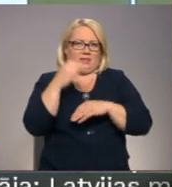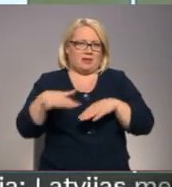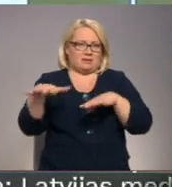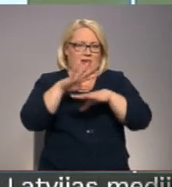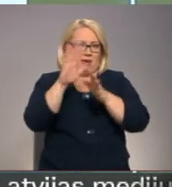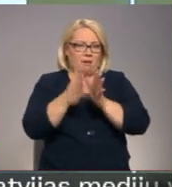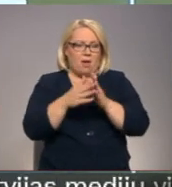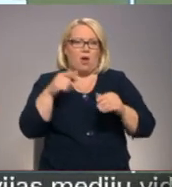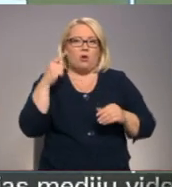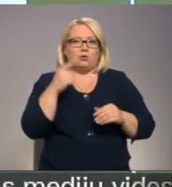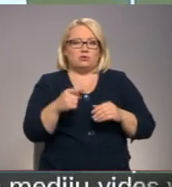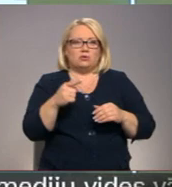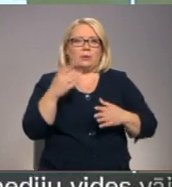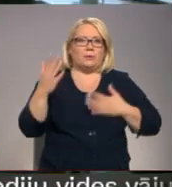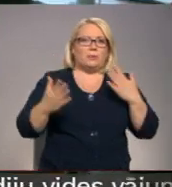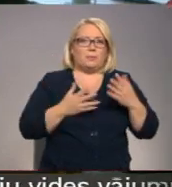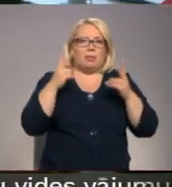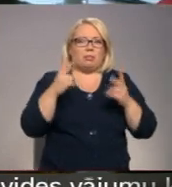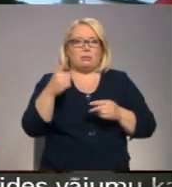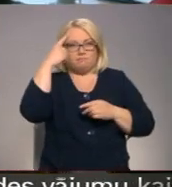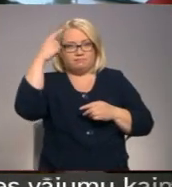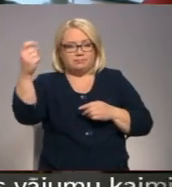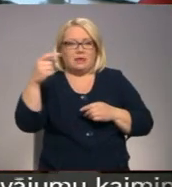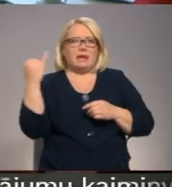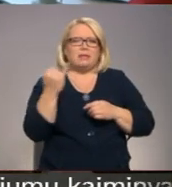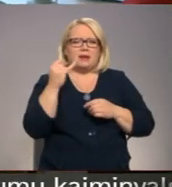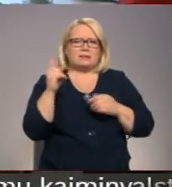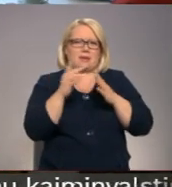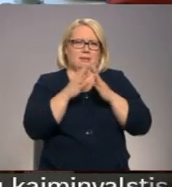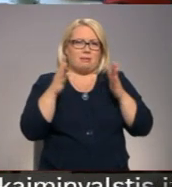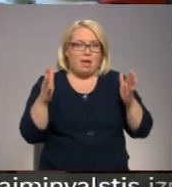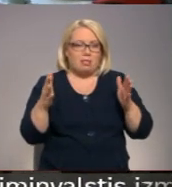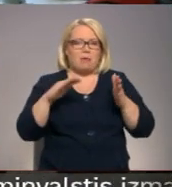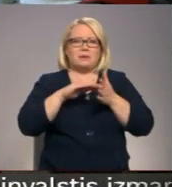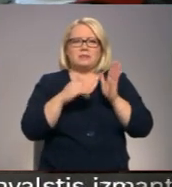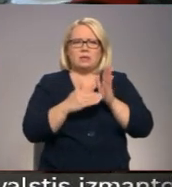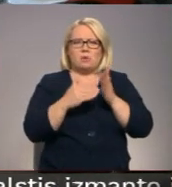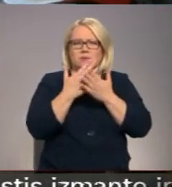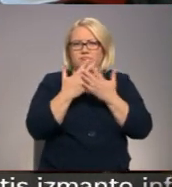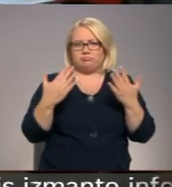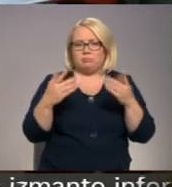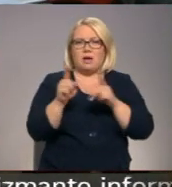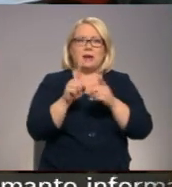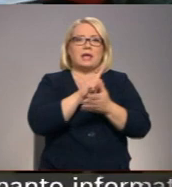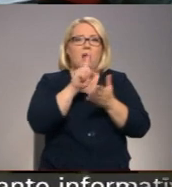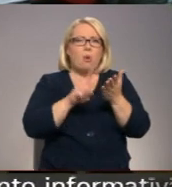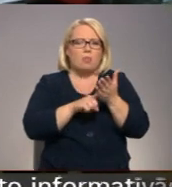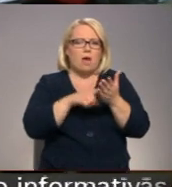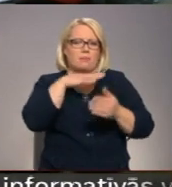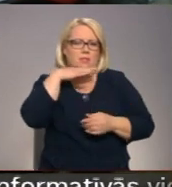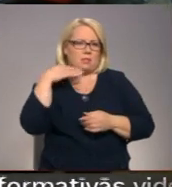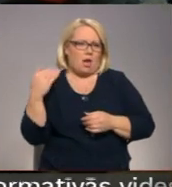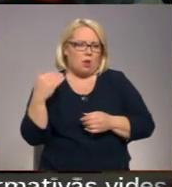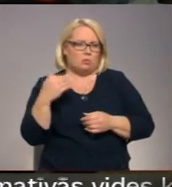trauksmes celšanas likumas stāšanās spēkā. Interese par to ir liela, bet tā kā situācijas ir dažādas arī jautājumu aizvien daudz.